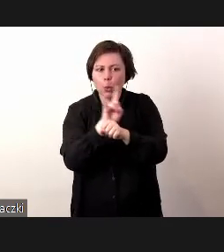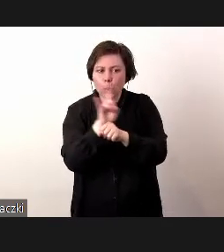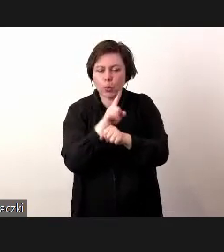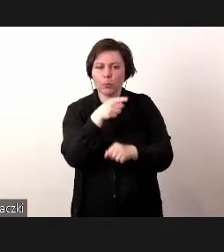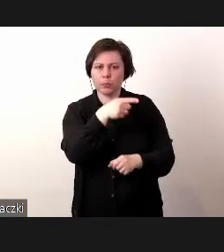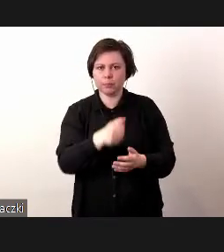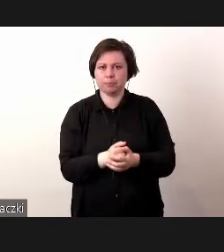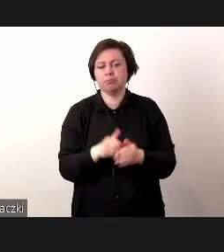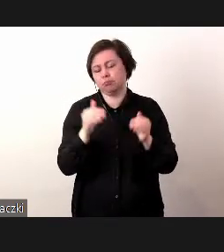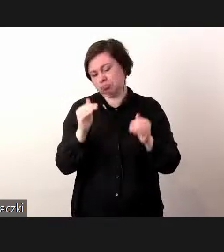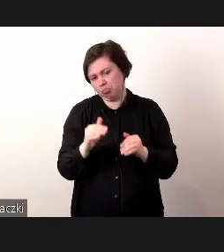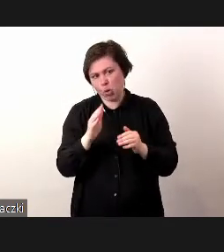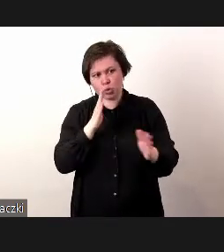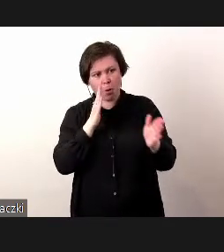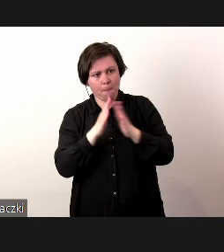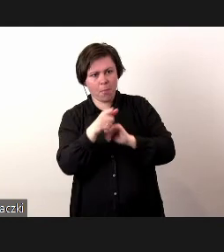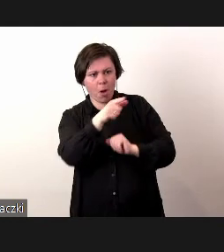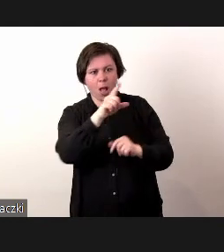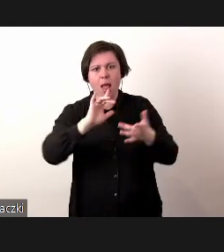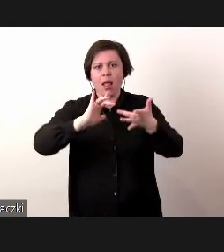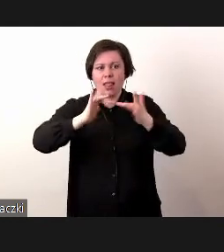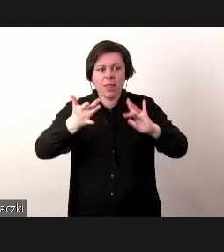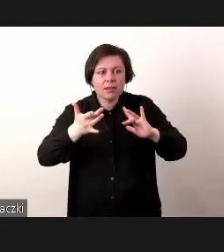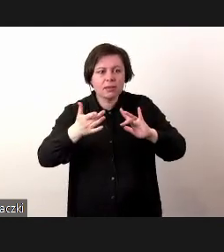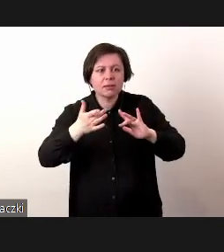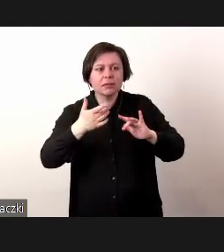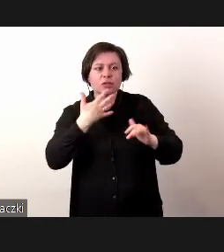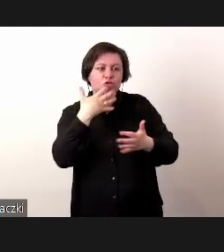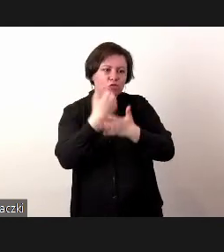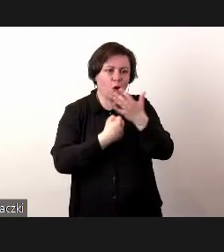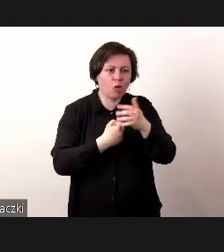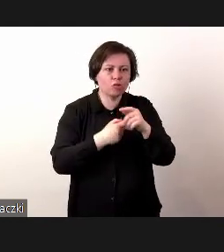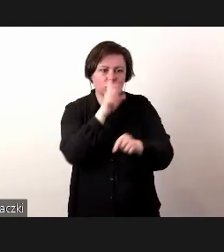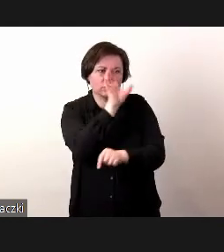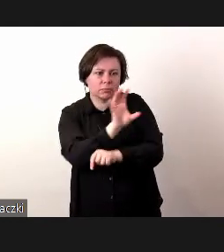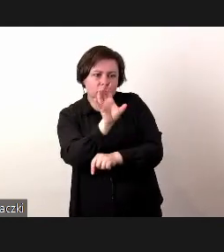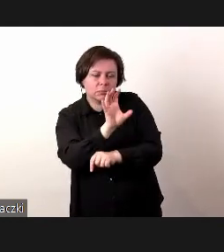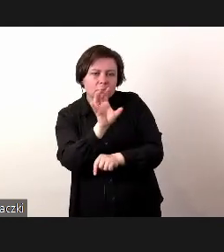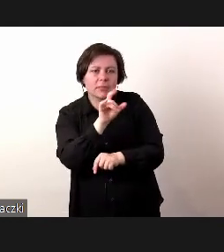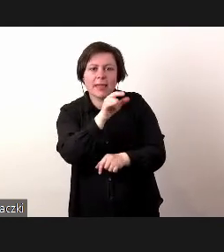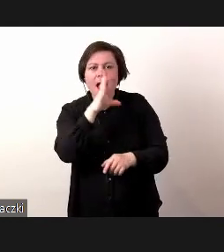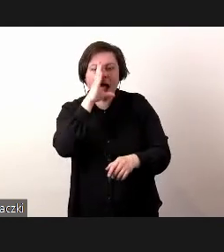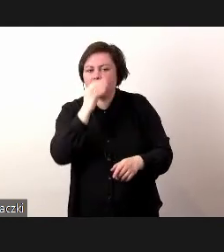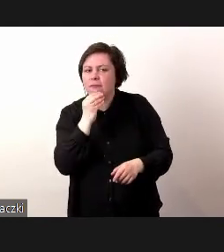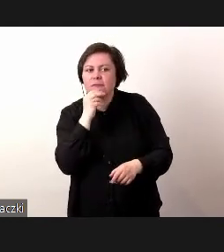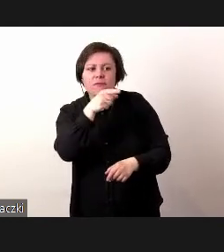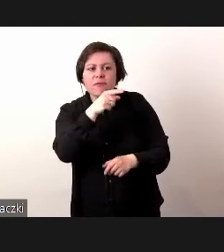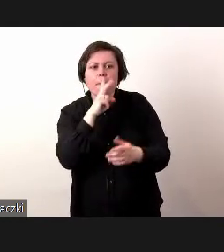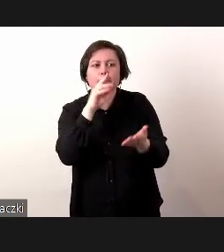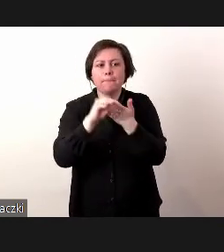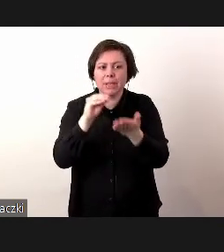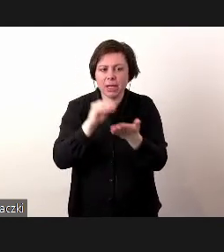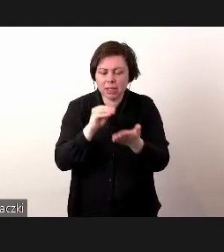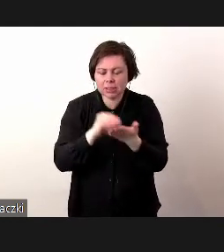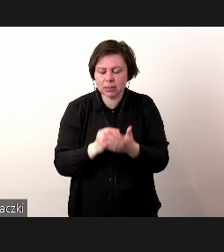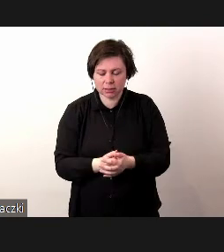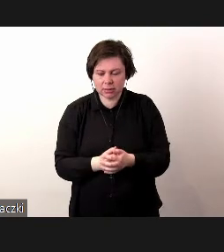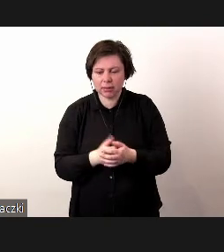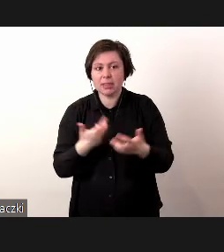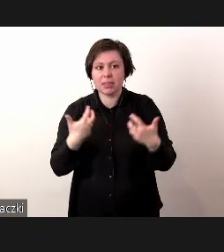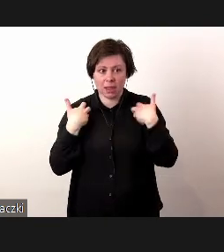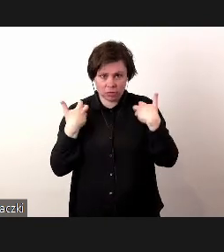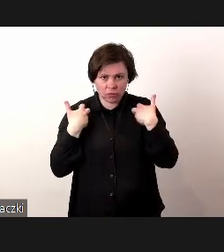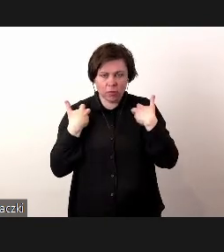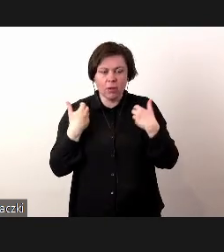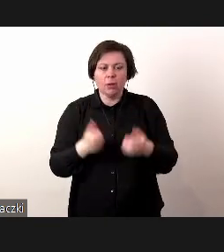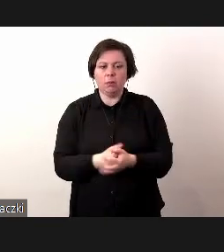można po prostu sobie z tego linka skorzystać, po prostu zobaczyć sobie, jak to narzędzie wygląda w praktyce live.